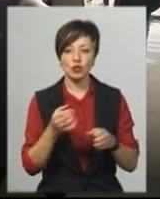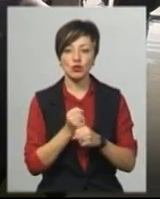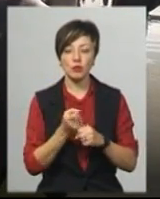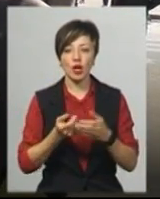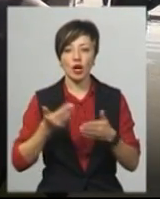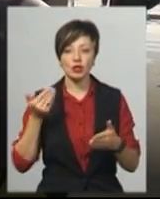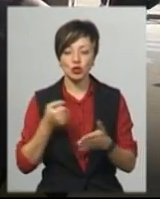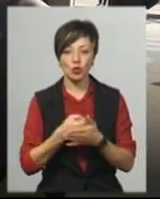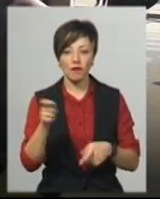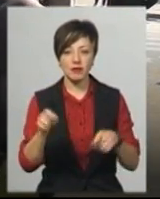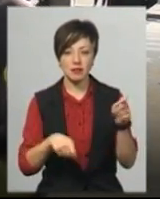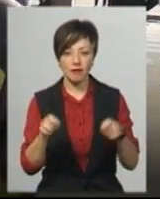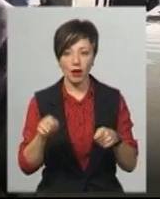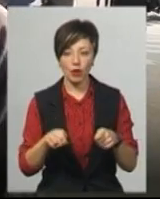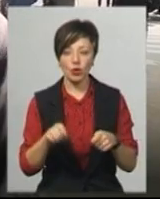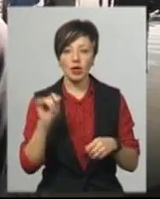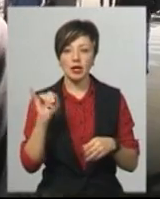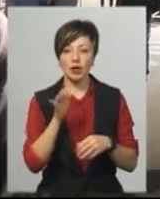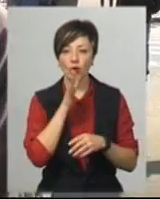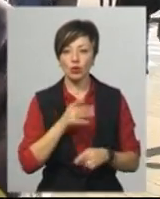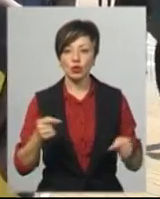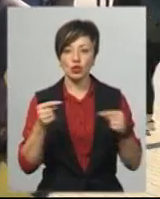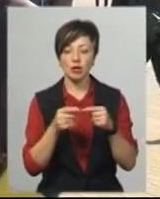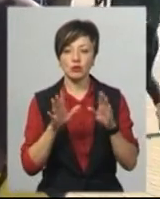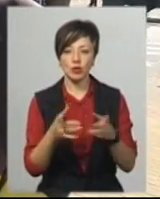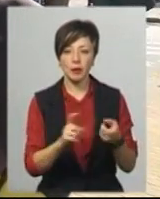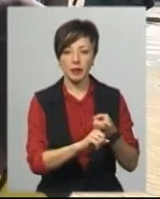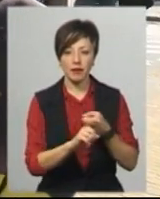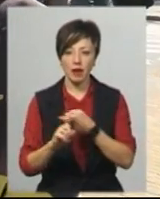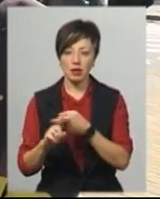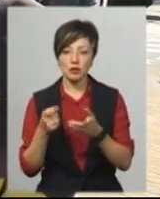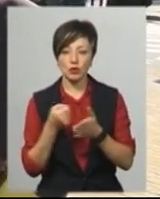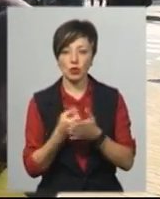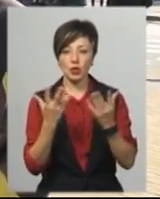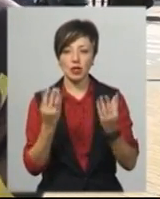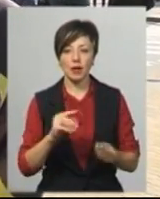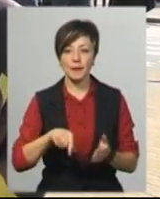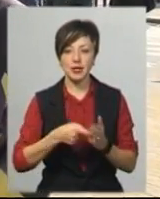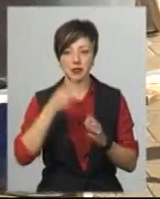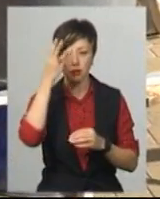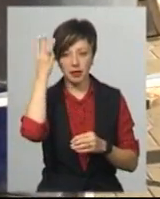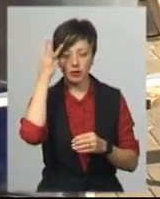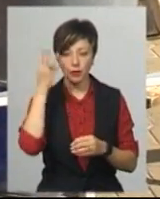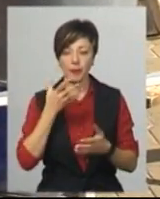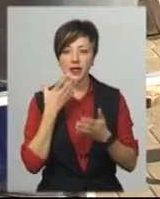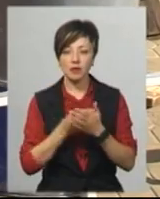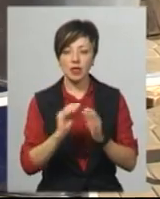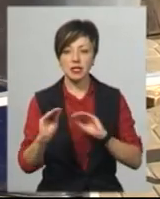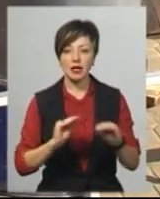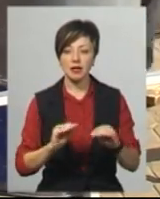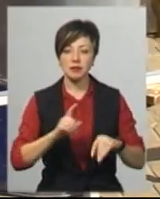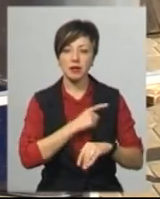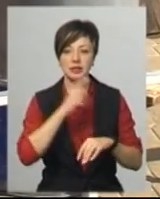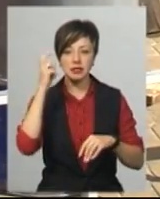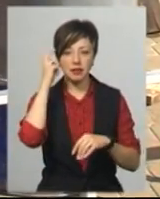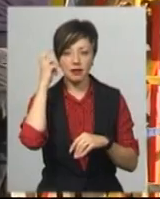трошки раніше до фестивалю, і одночасно воно буде прив'язано до Дня міста Хмельницького». Для своїх інсталяцій метець